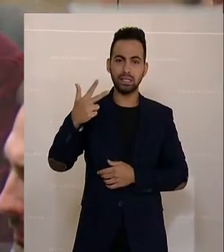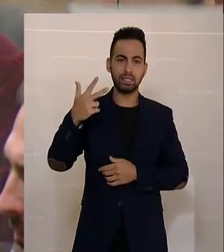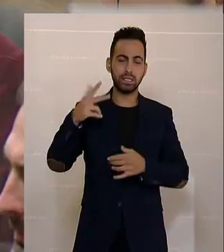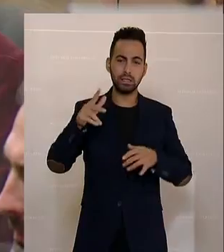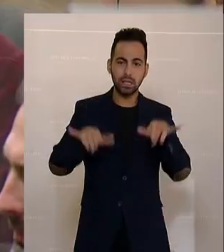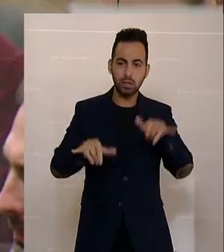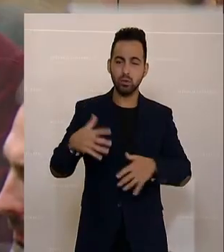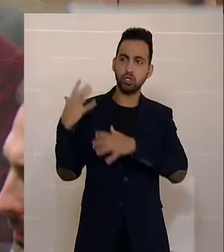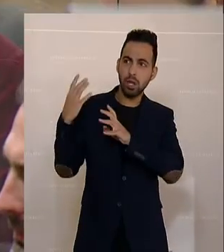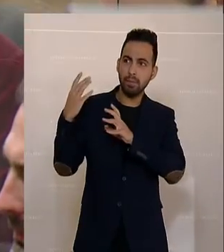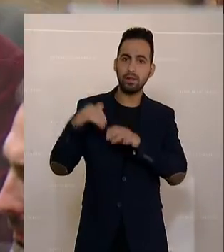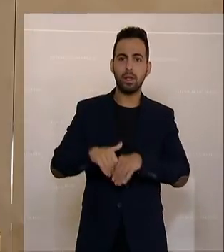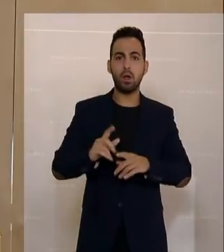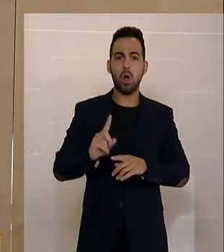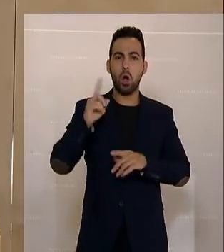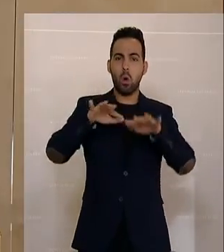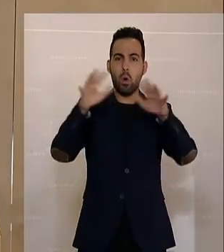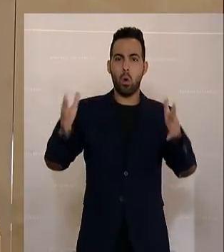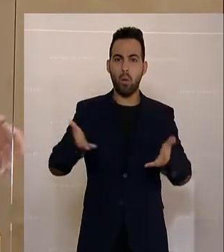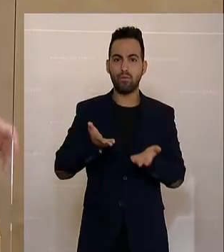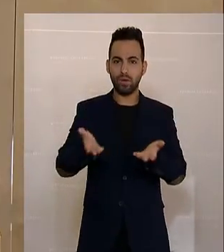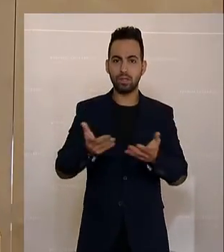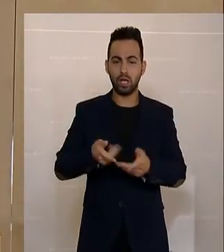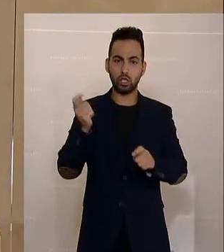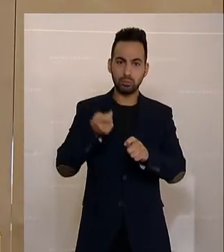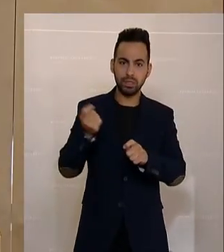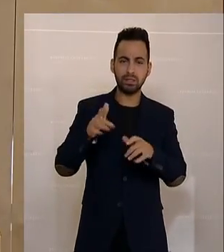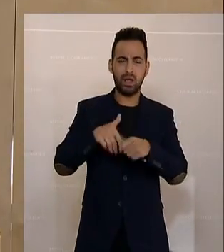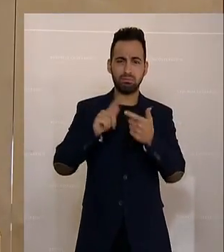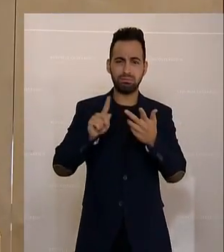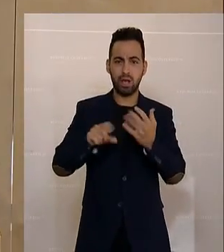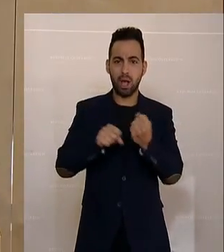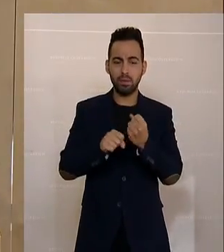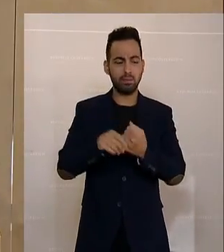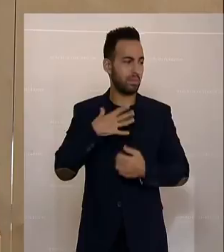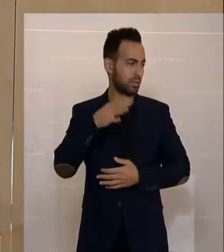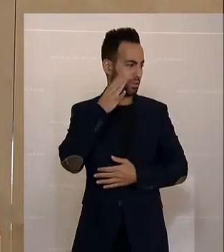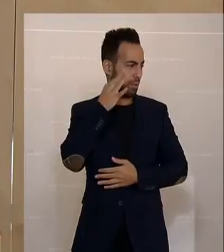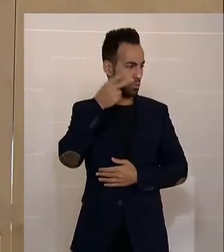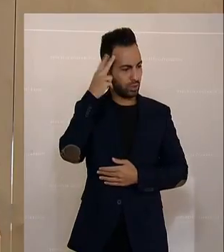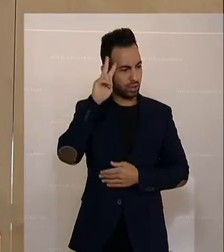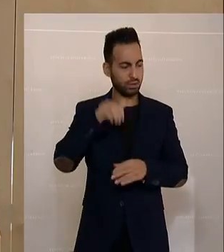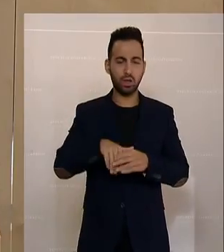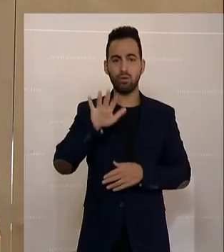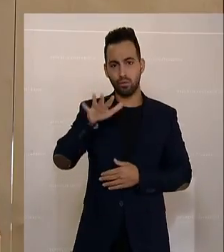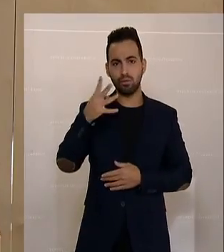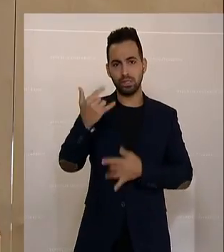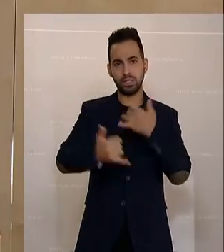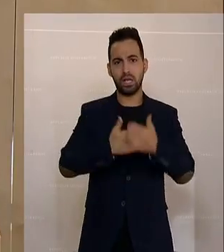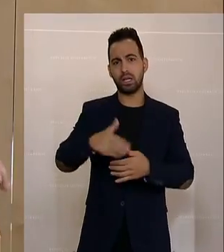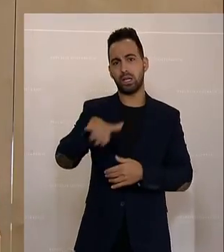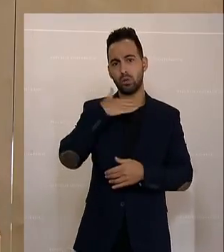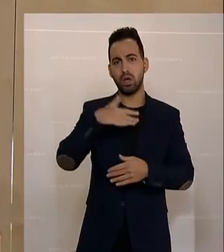Sacklschleppen, die bei einem Hochofen sind, die in einer Schmieden sind, in einer Kirsterei sind. Ja, meine Damen und Herren, das sind wirklich 45 Jahre genug, um